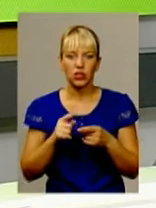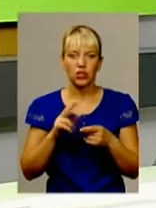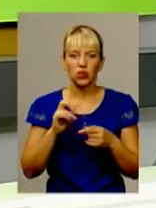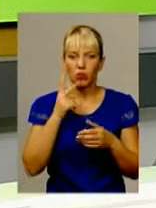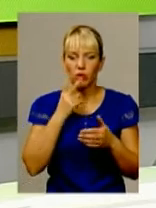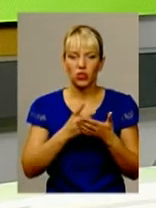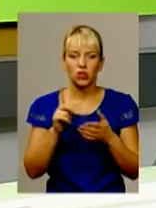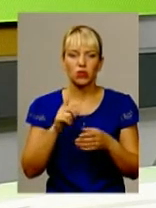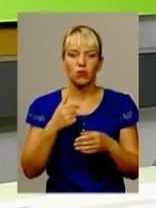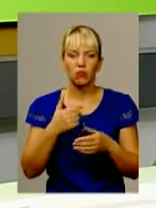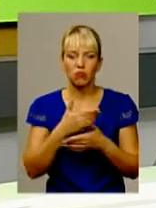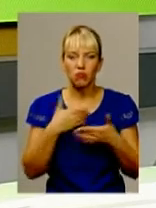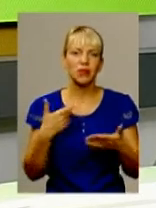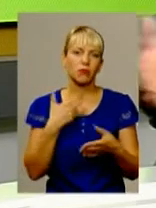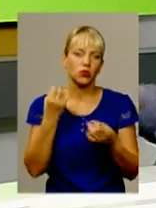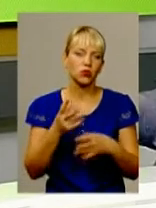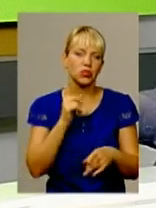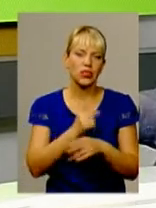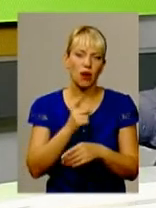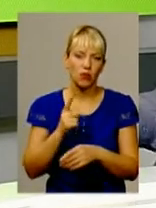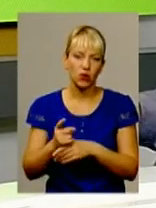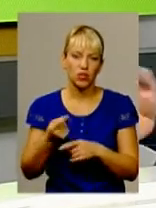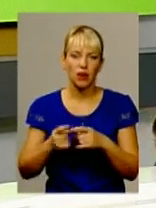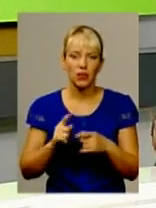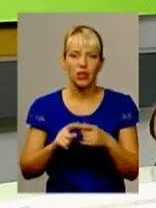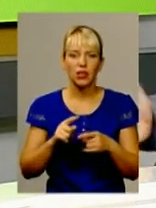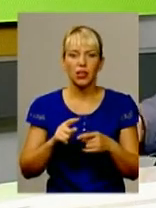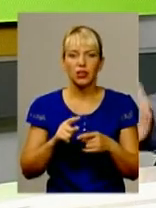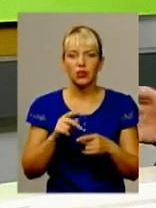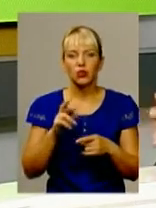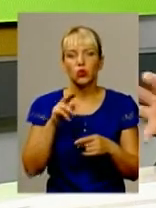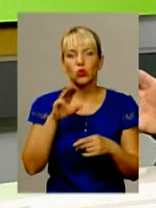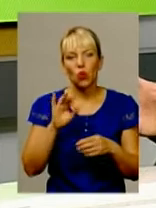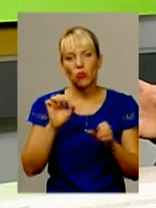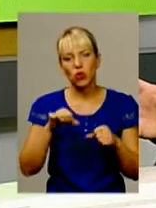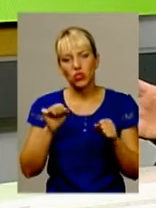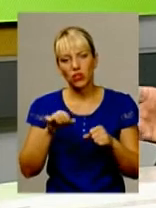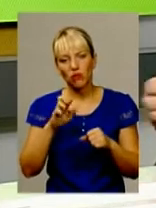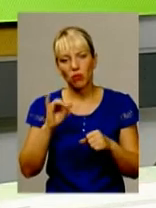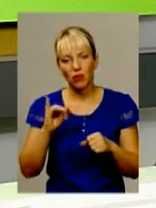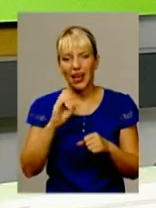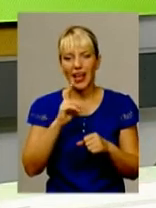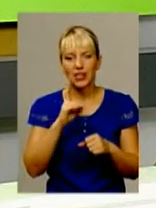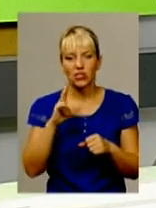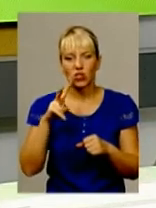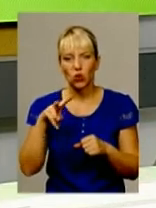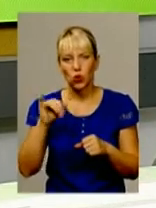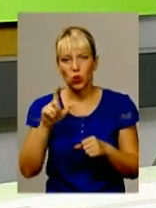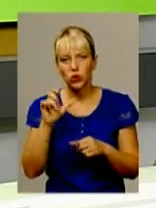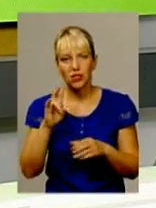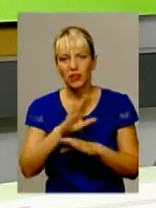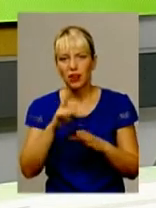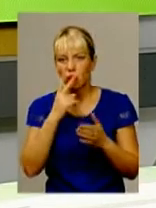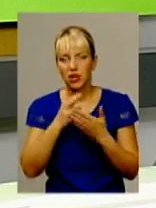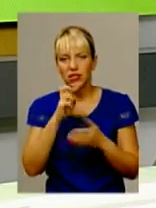забороняємо нашим активістам йти. Але якби вони пішли впоруч до Лабазюка, напевно, що есклюзив цього не показував. Але біда не в тому, ви розумієте?